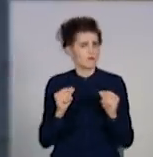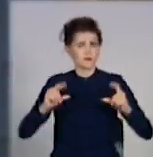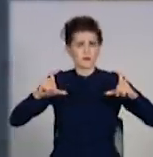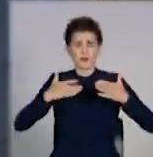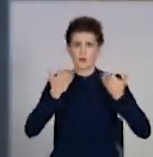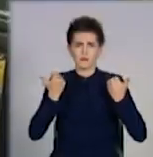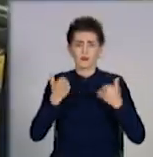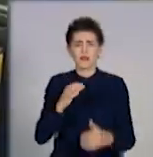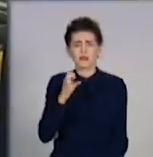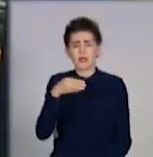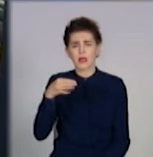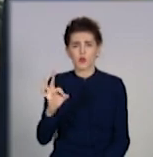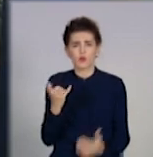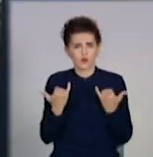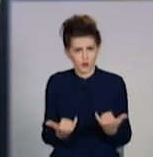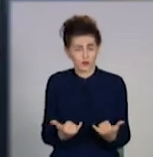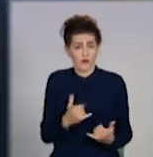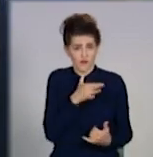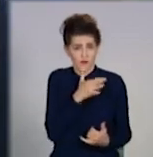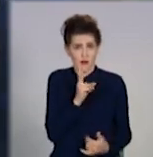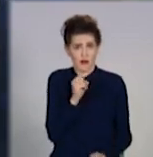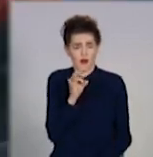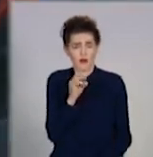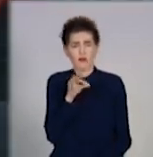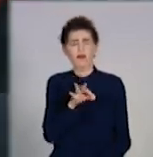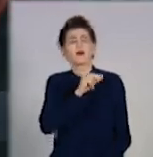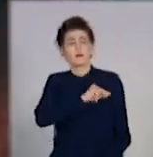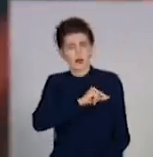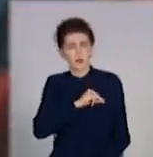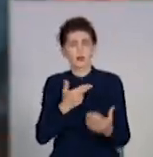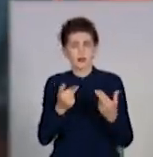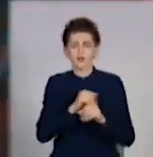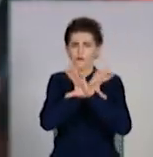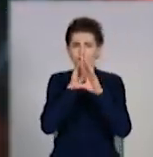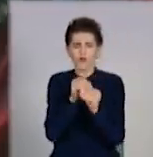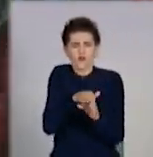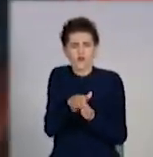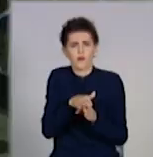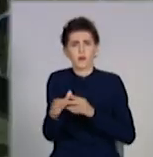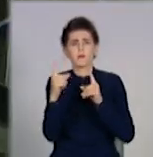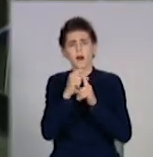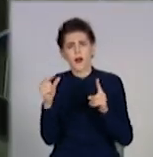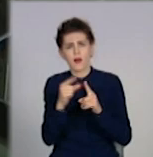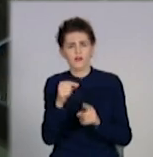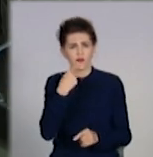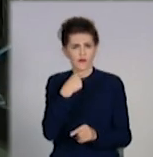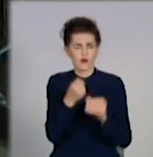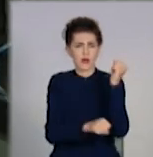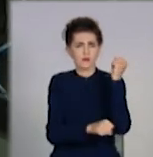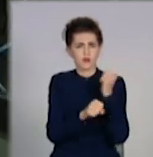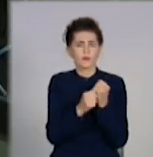СТО під час карантину працюють. Проте тепер на роботі дотримуються всіх санітарних правил, розповідають працівники.